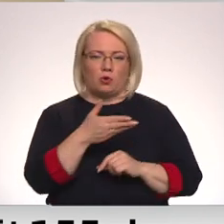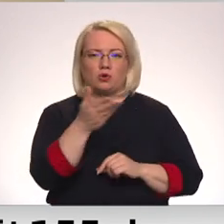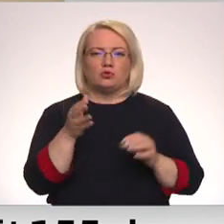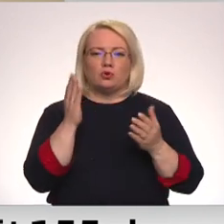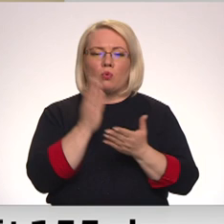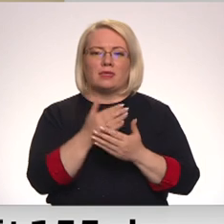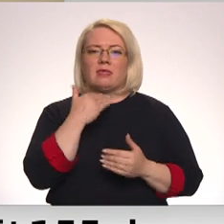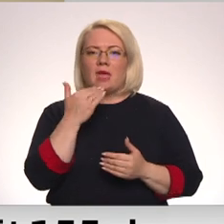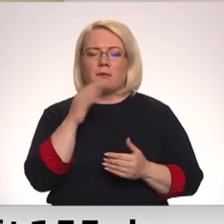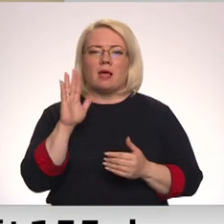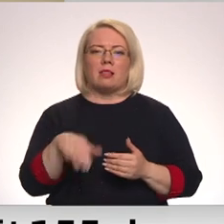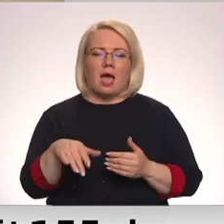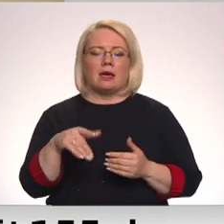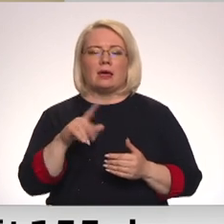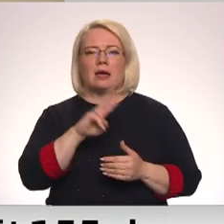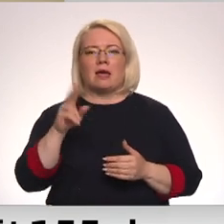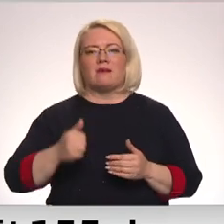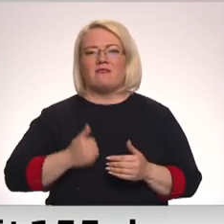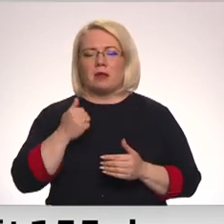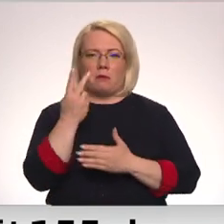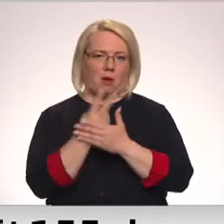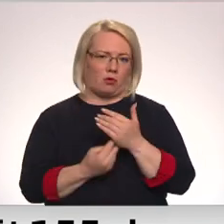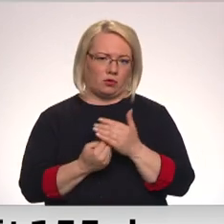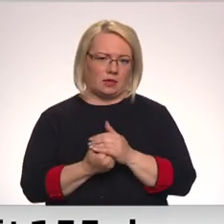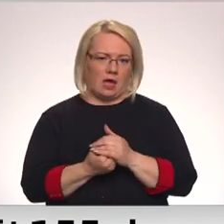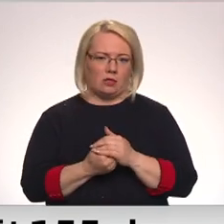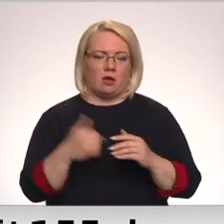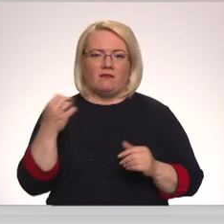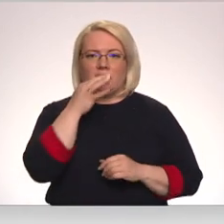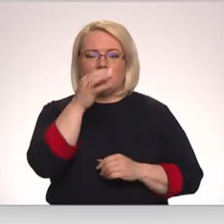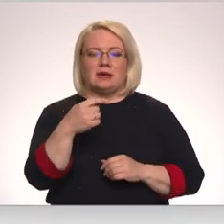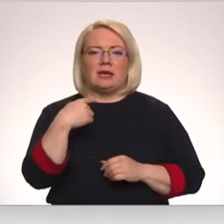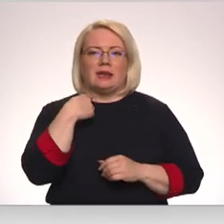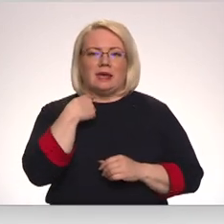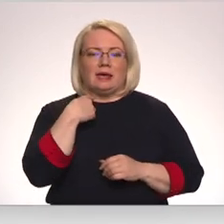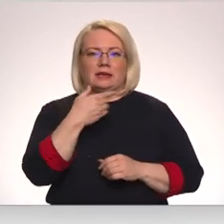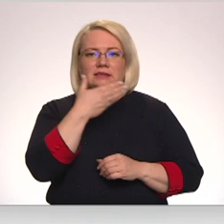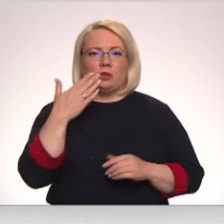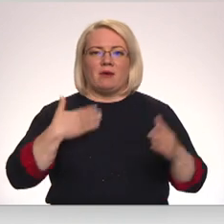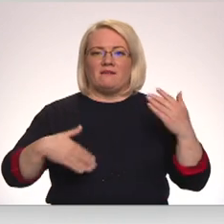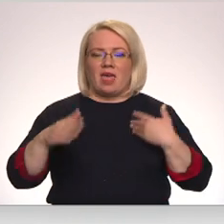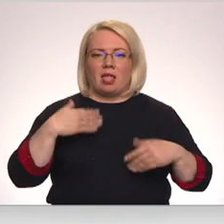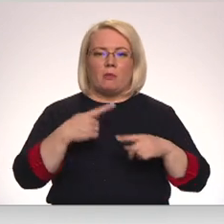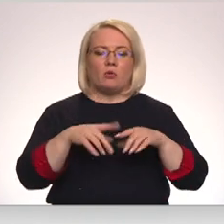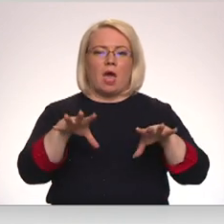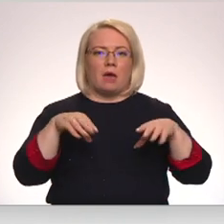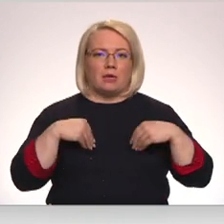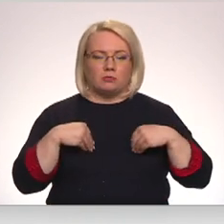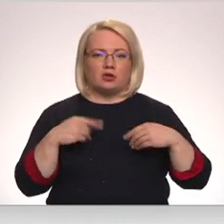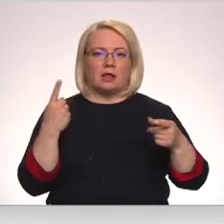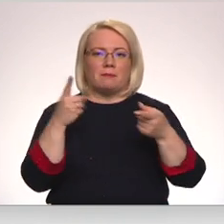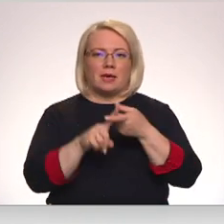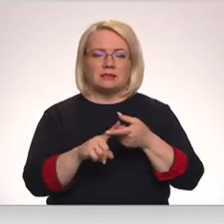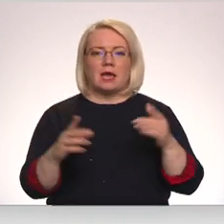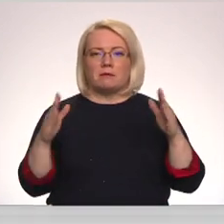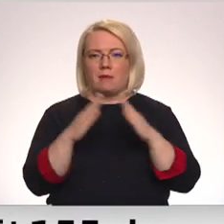lai siltuma apgādes komersanti būtu bankrotējuši. Rīgas siltuma vēlme un apņemšanās pieslēgt